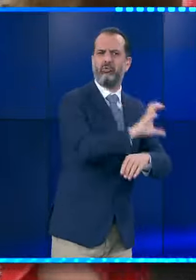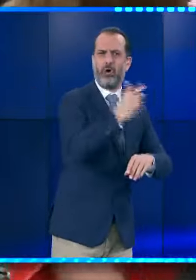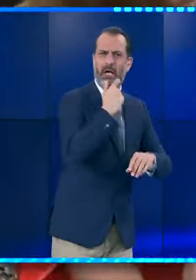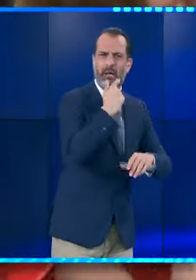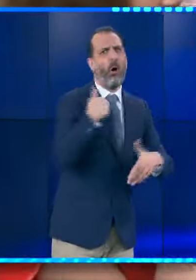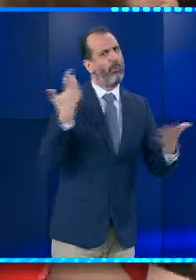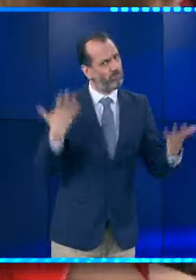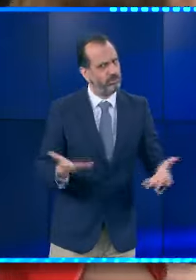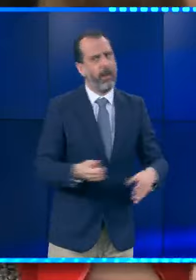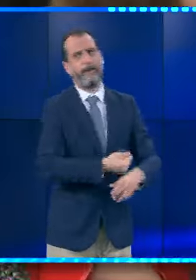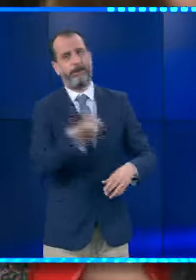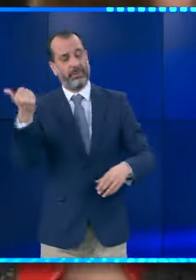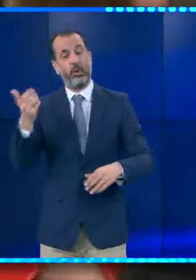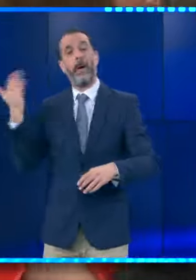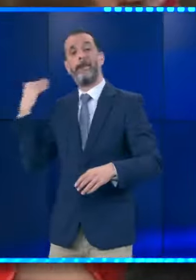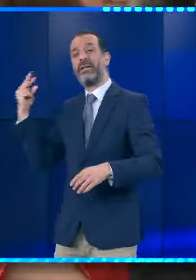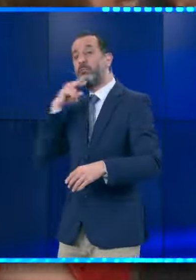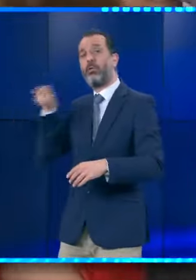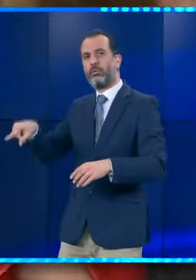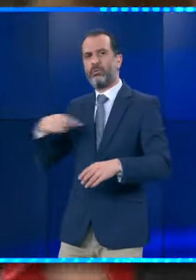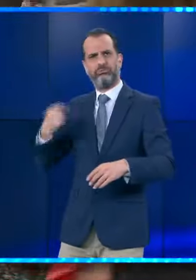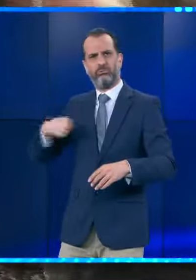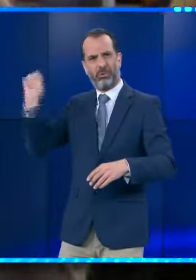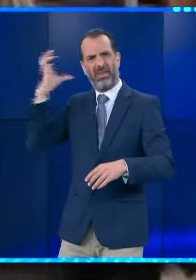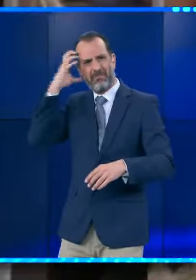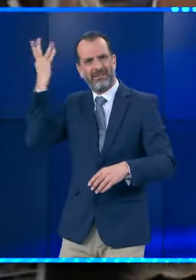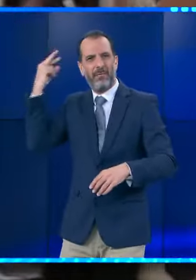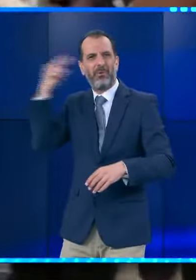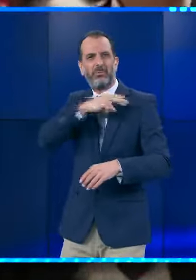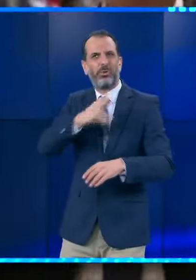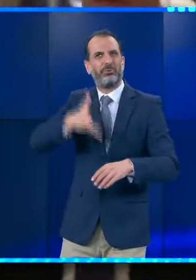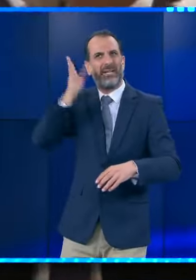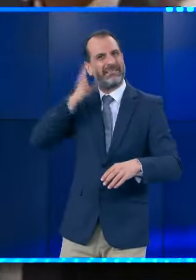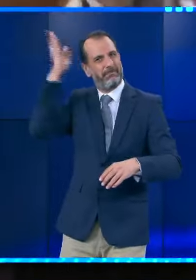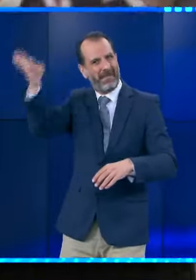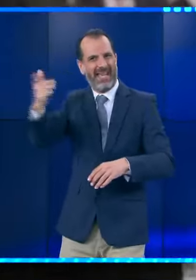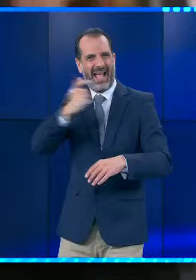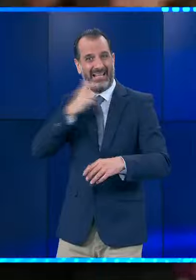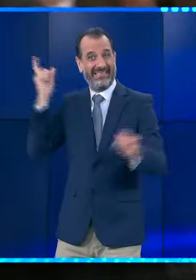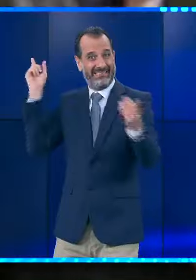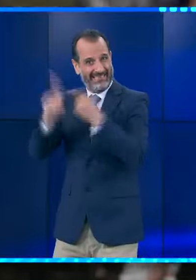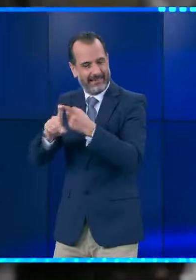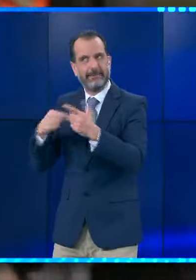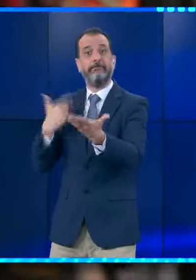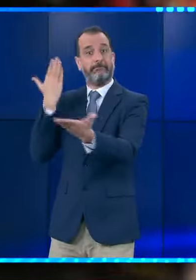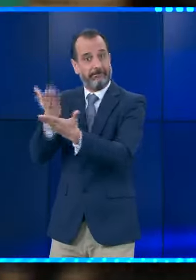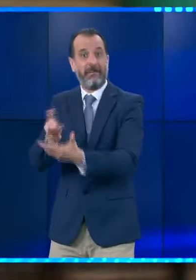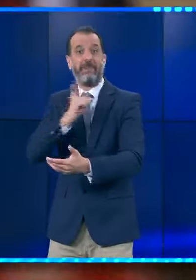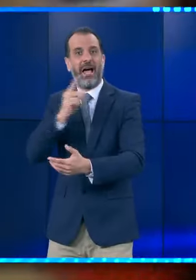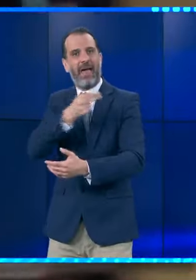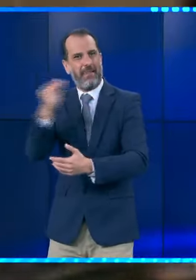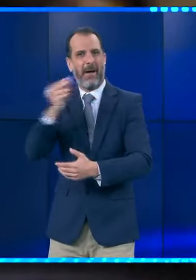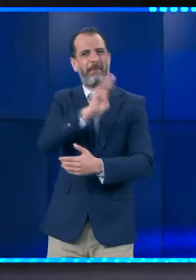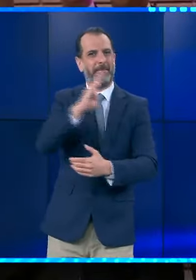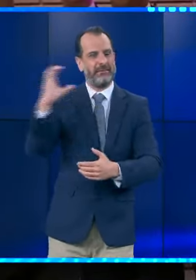τον πρωτοκατοχό του, ο οποίος είχε ακυρώσει την συνάντησή του με τον κ. Μητσοτάκη, όταν ο Έλληνος πρωθυπουργός έθεσε το ζήτημα μιλώντας τότε